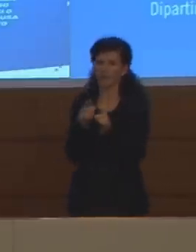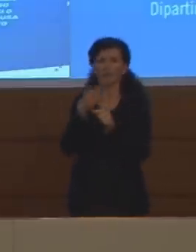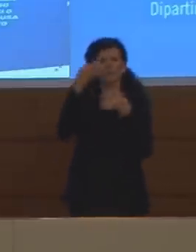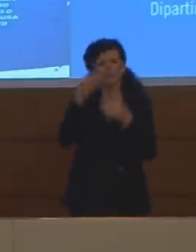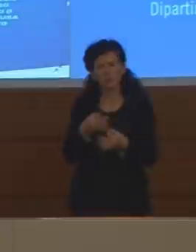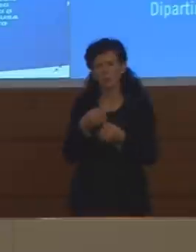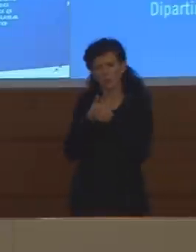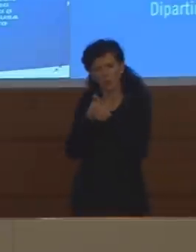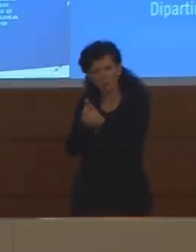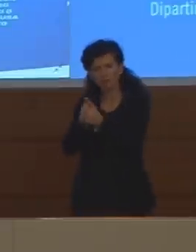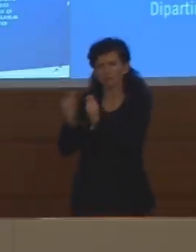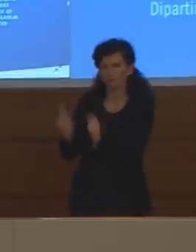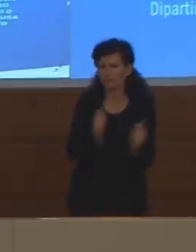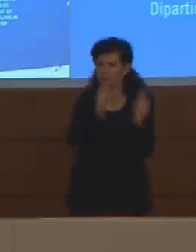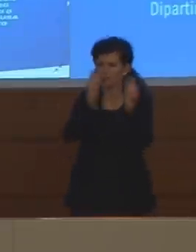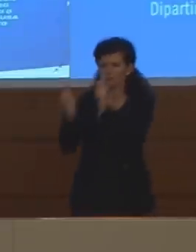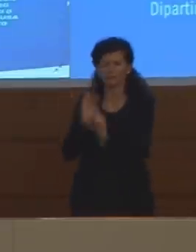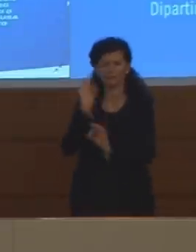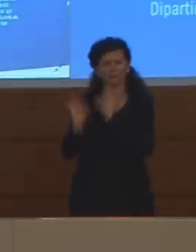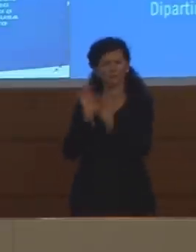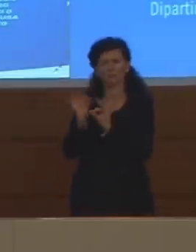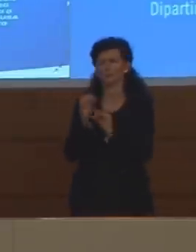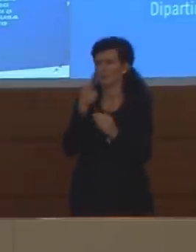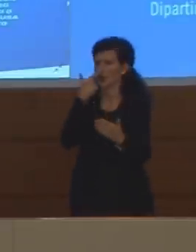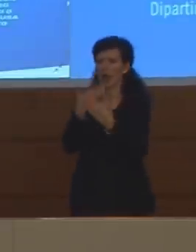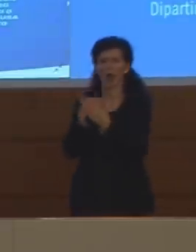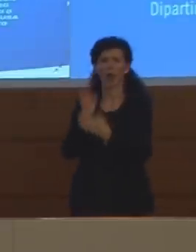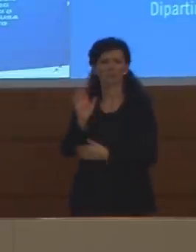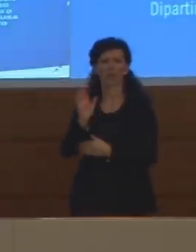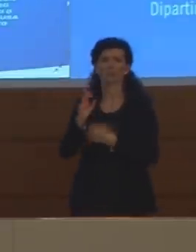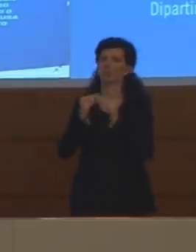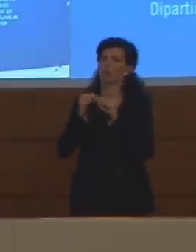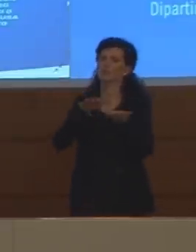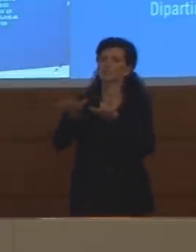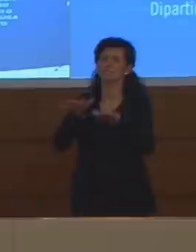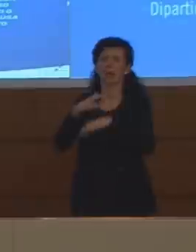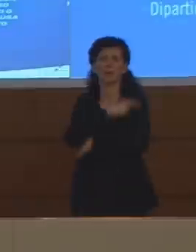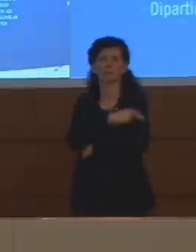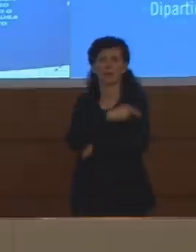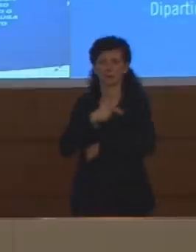e monitorati e trattati adeguatamente all'interno del nostro servizio sanitario.